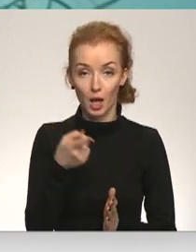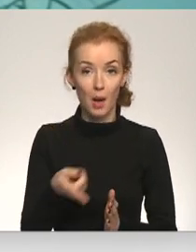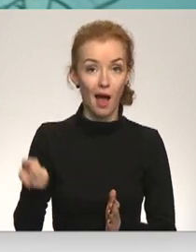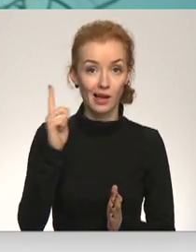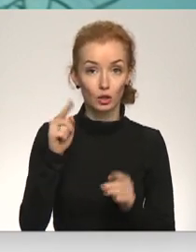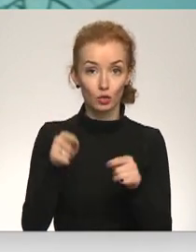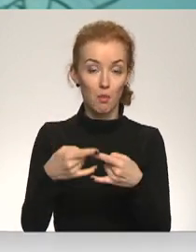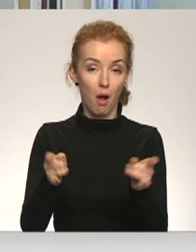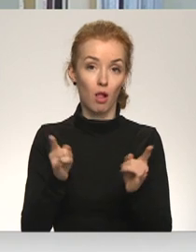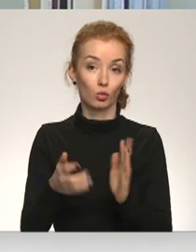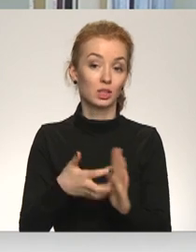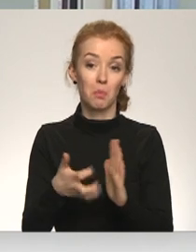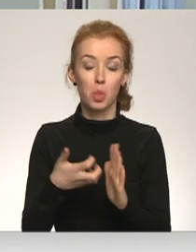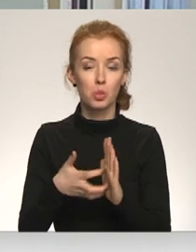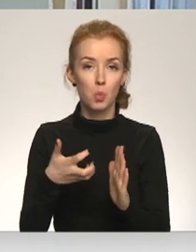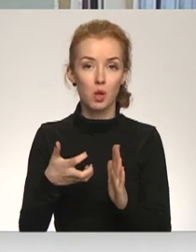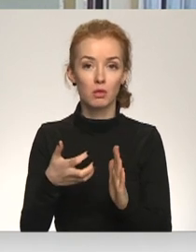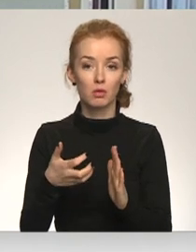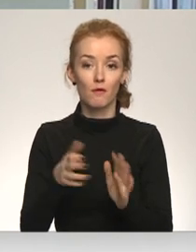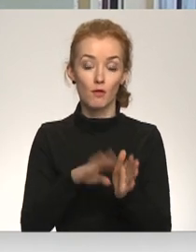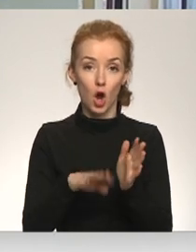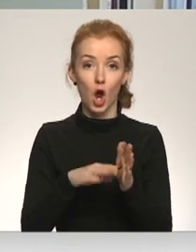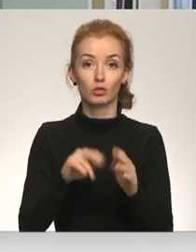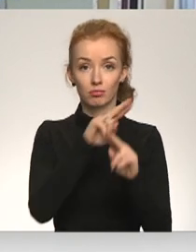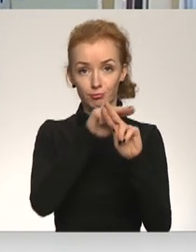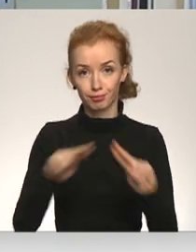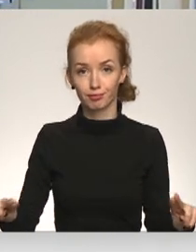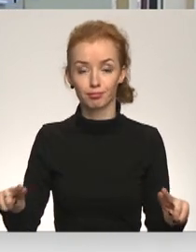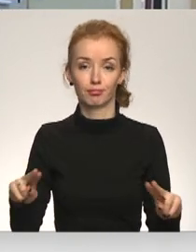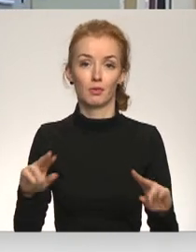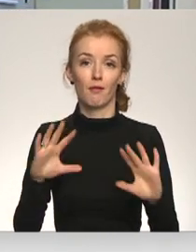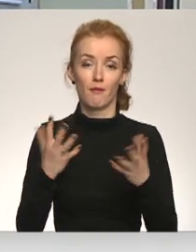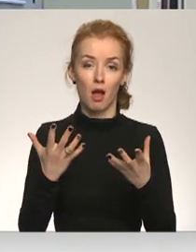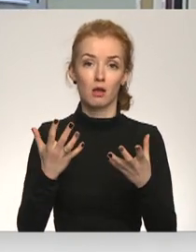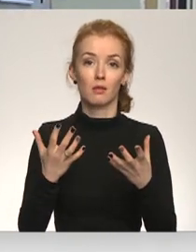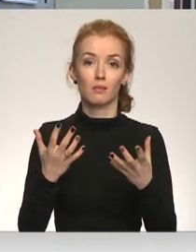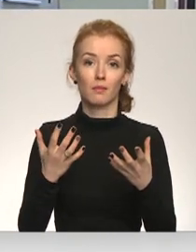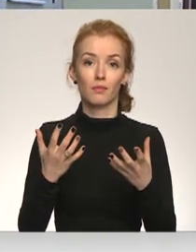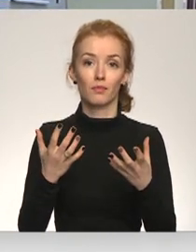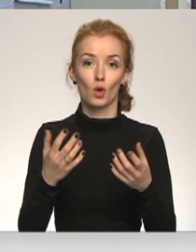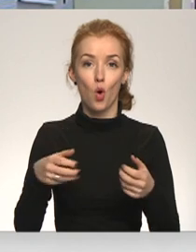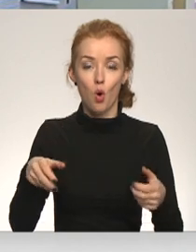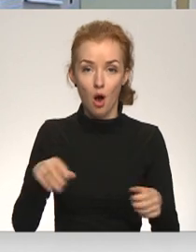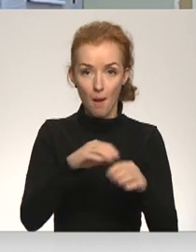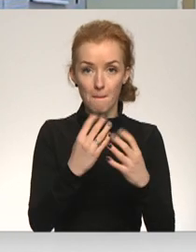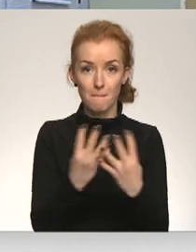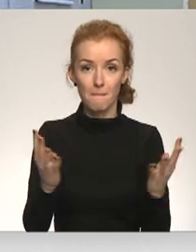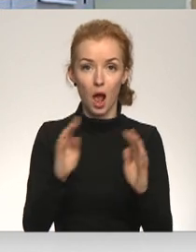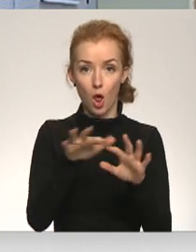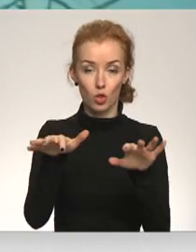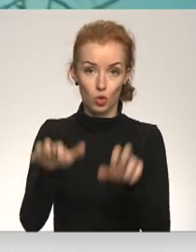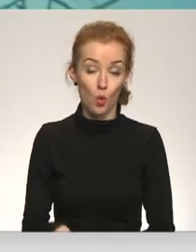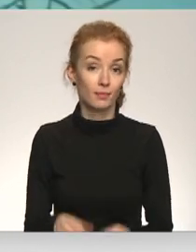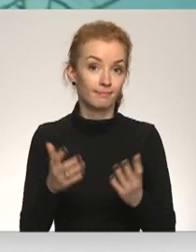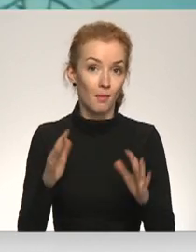šo balkonu eksploatāciju. Tāpēc novelkot lentas vai noņemot šos rokturus balkonu durvīm.